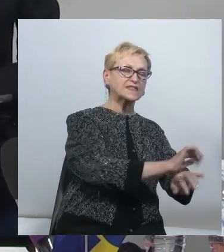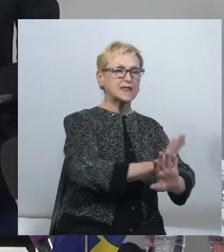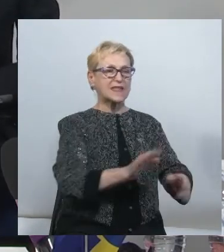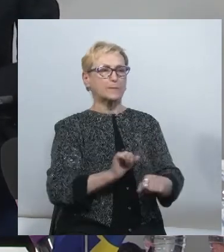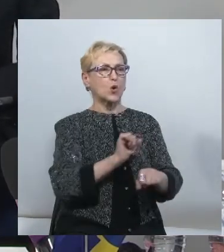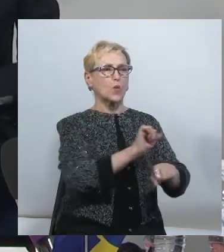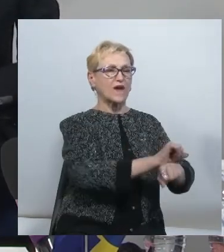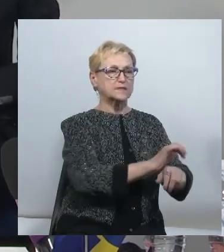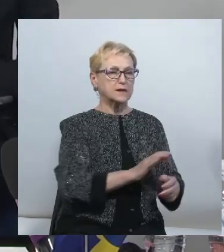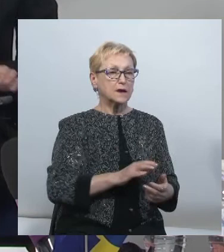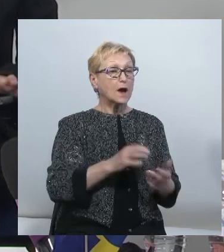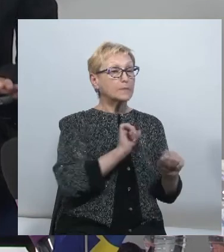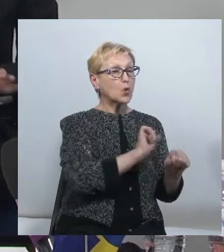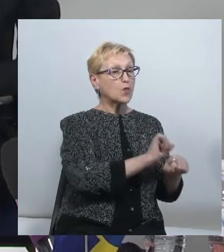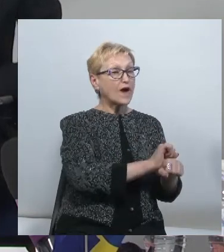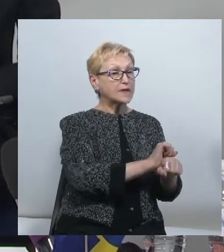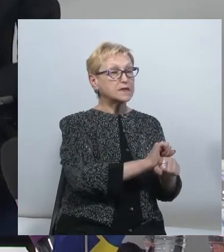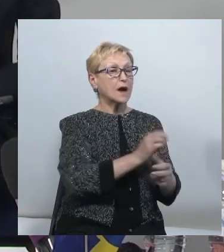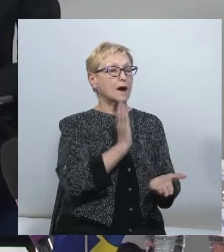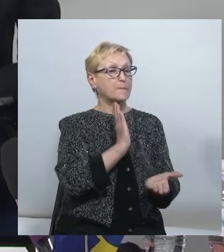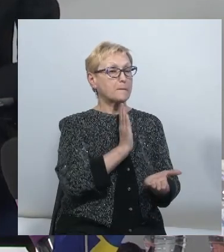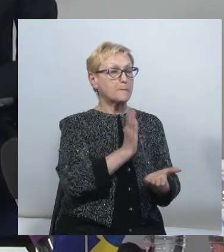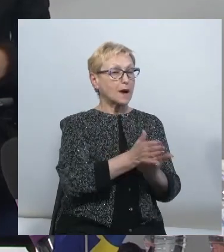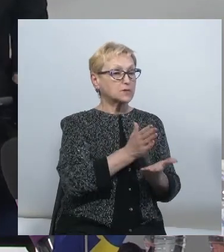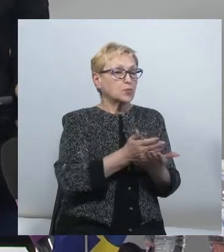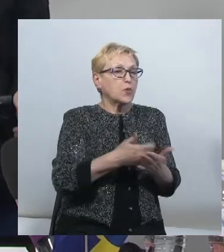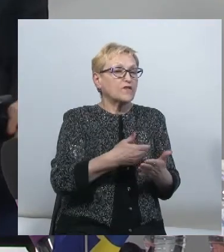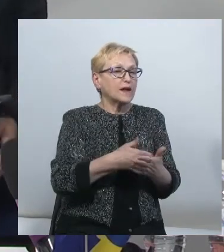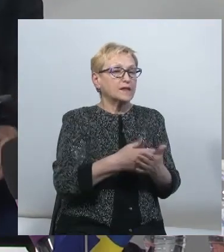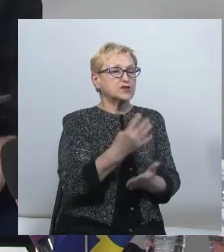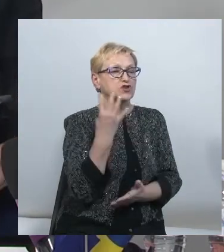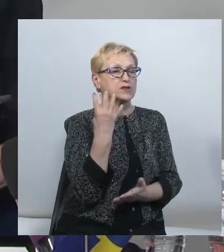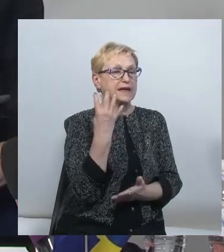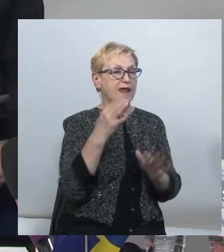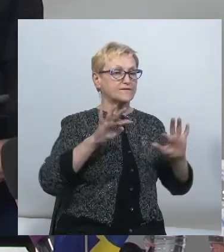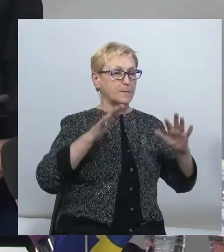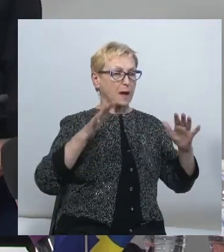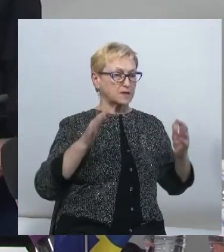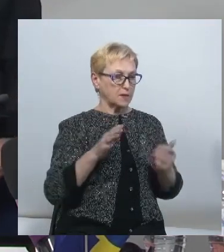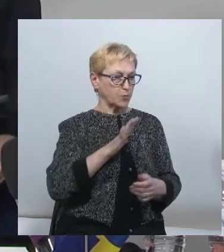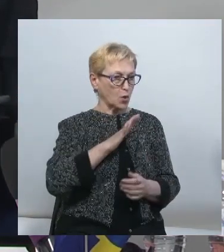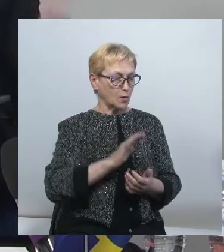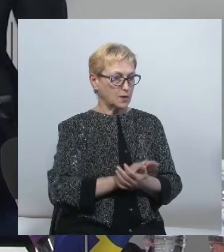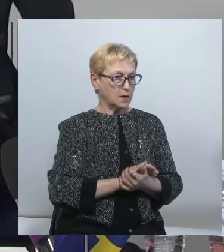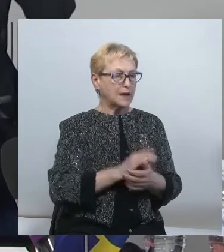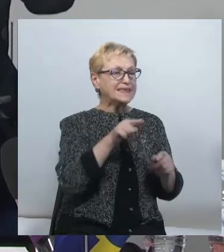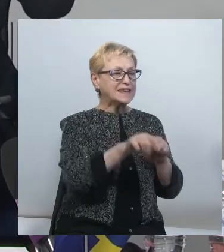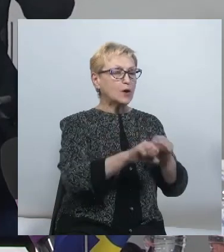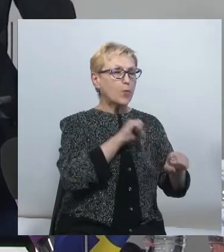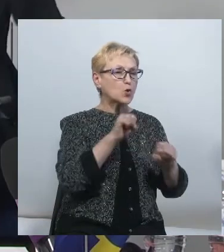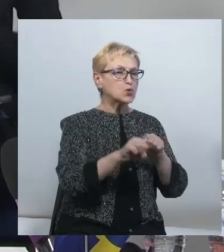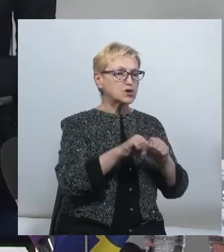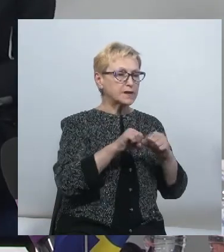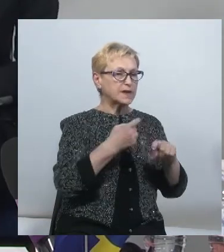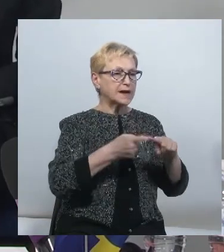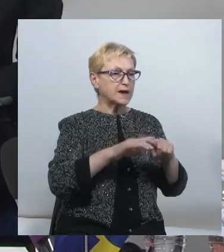Крім іншого, власне, блокування передбачено за буквально 4 випадки тих порушень, які віднесено